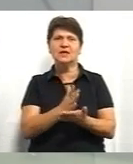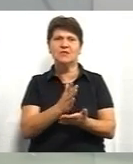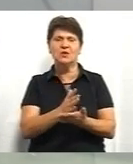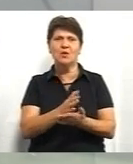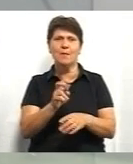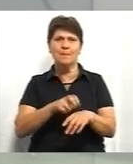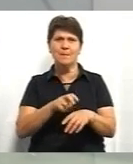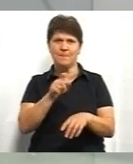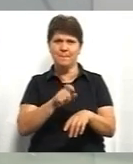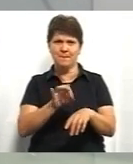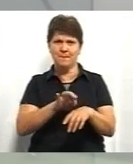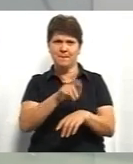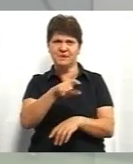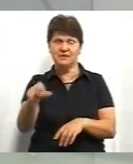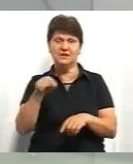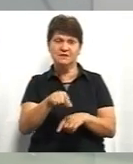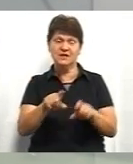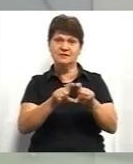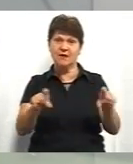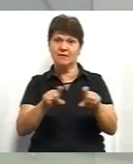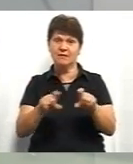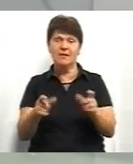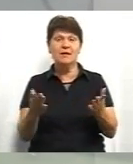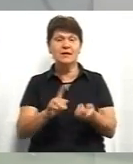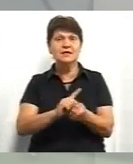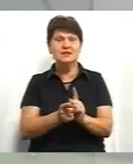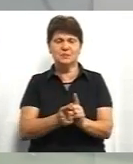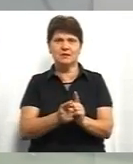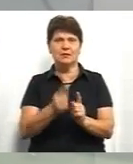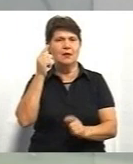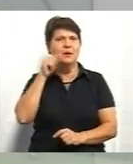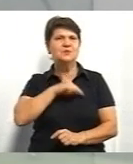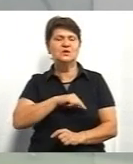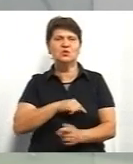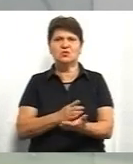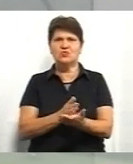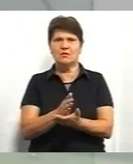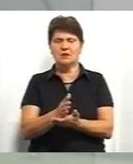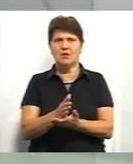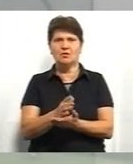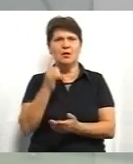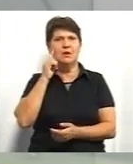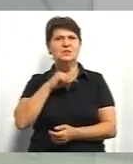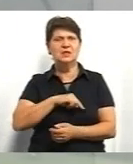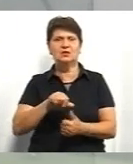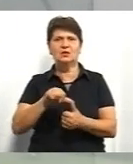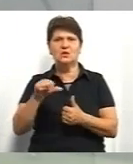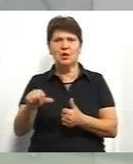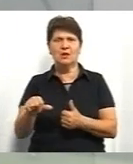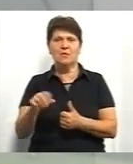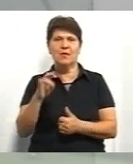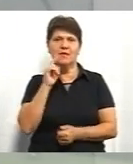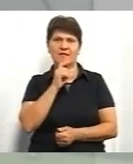пацієнтів у цих закладах. Яких змін потребує вітчизняна психіатрична галузь і психіатрія, зокрема, на